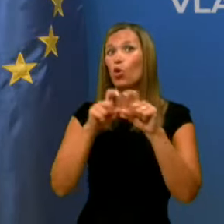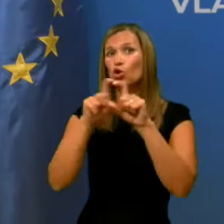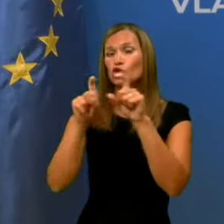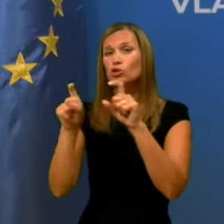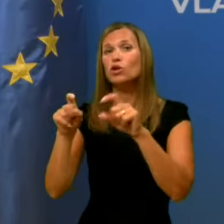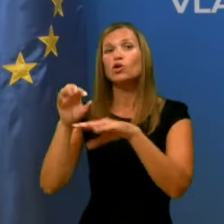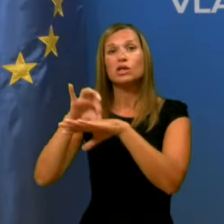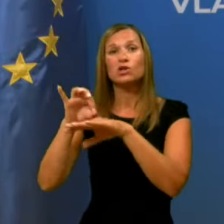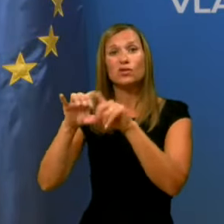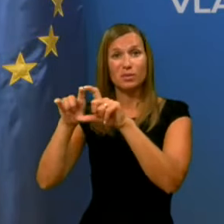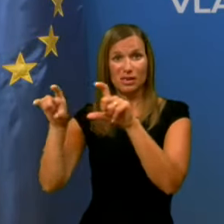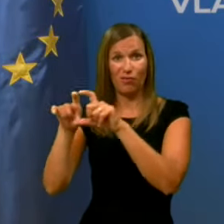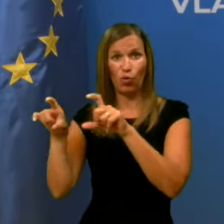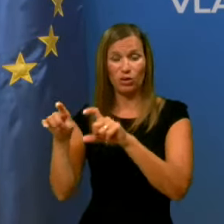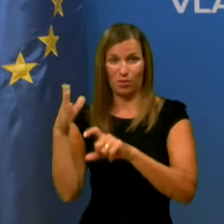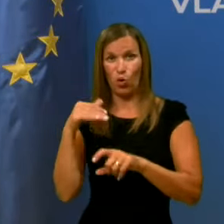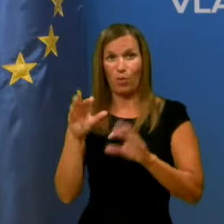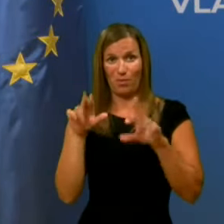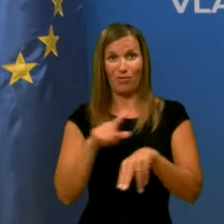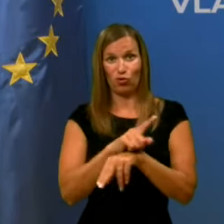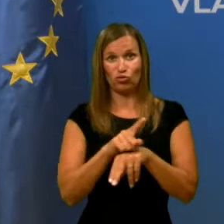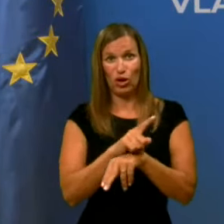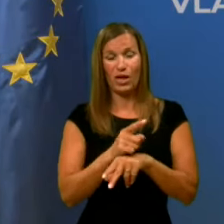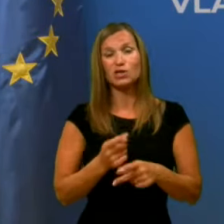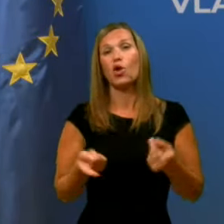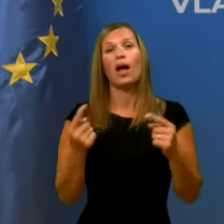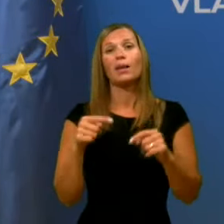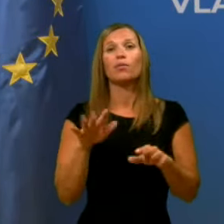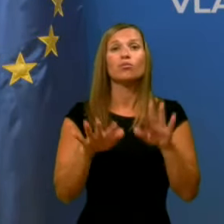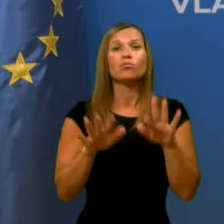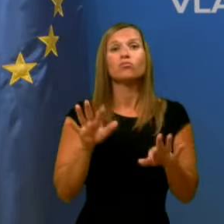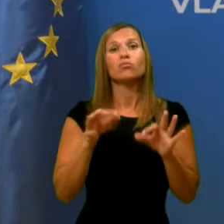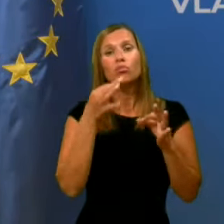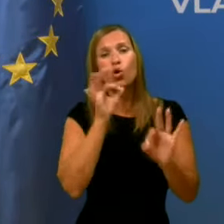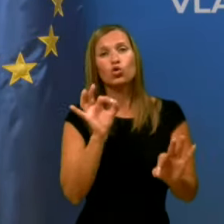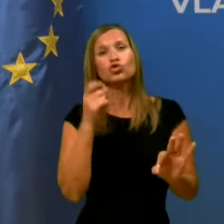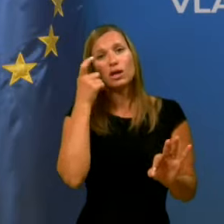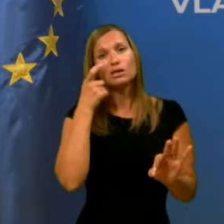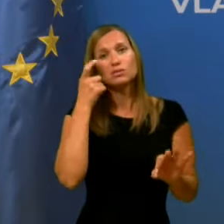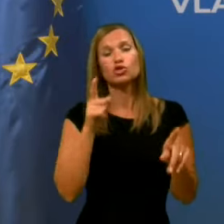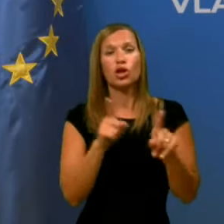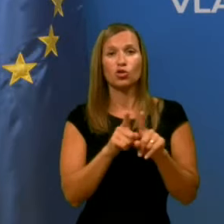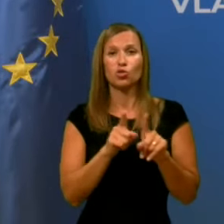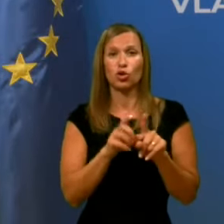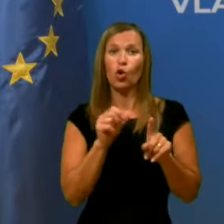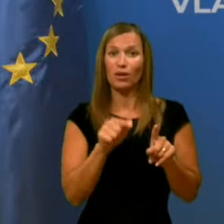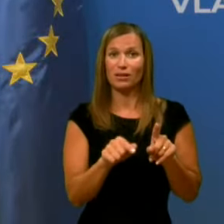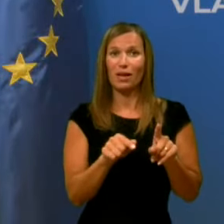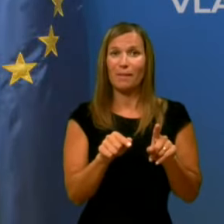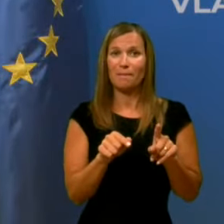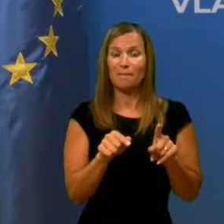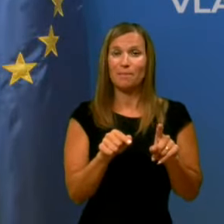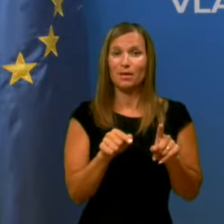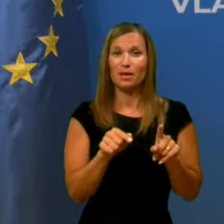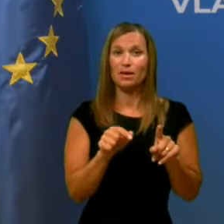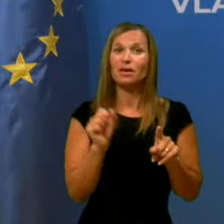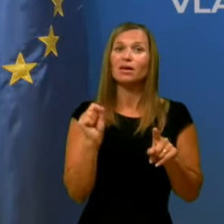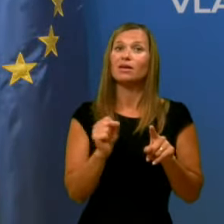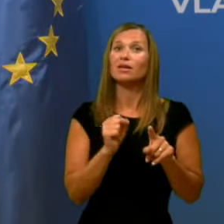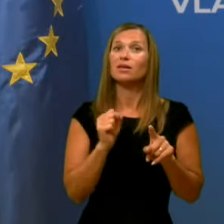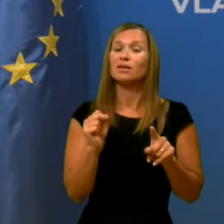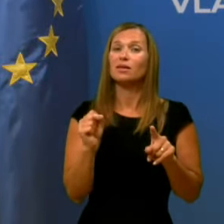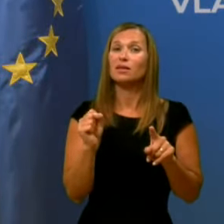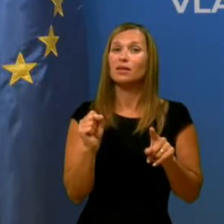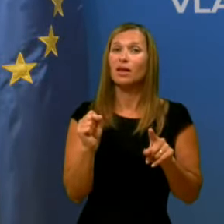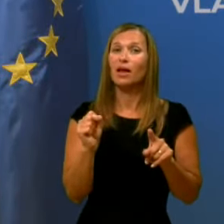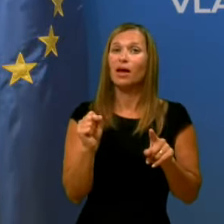zavodi pravočasno, oziroma ali bi bilo moguče smiselno v prihodnje razmišljati tudi o tem, to zdaj popolnoma lajično govorim, da se razumemo,